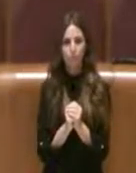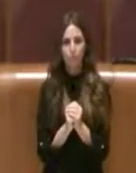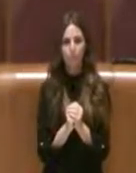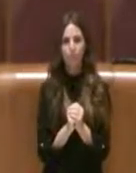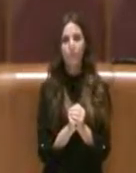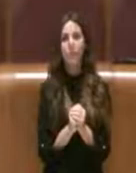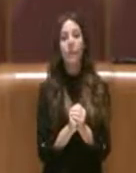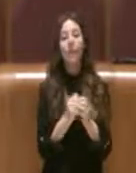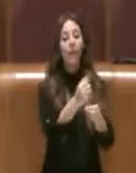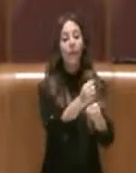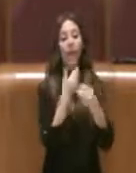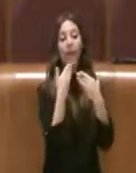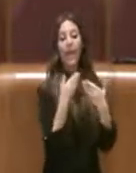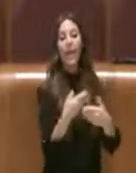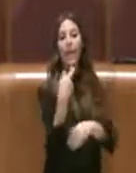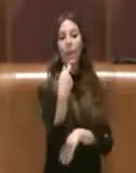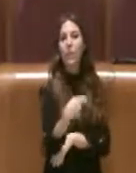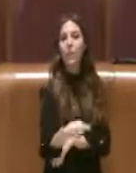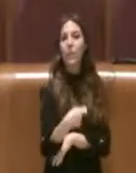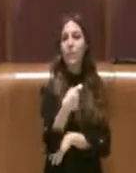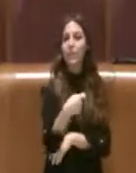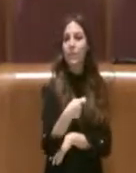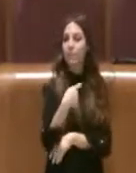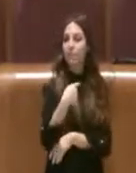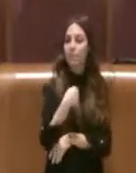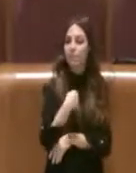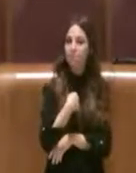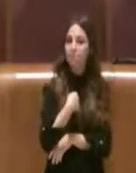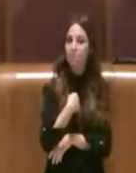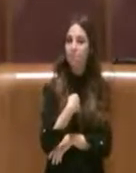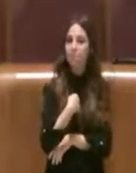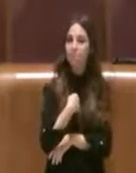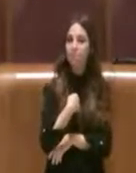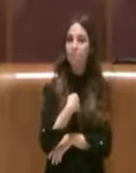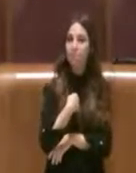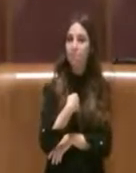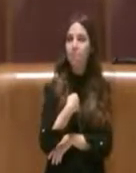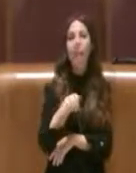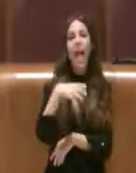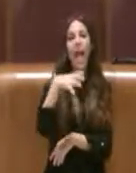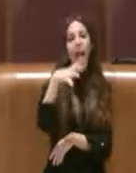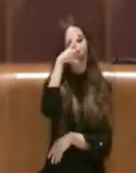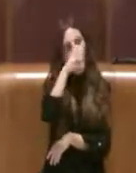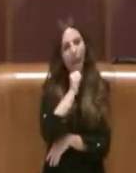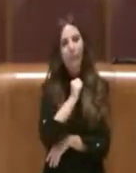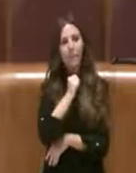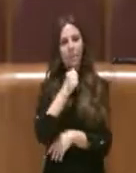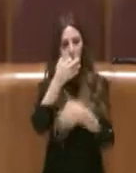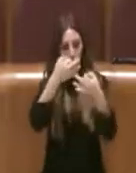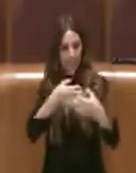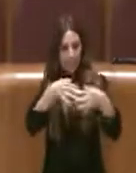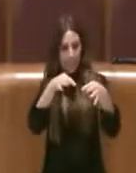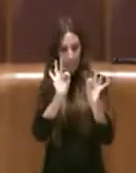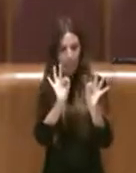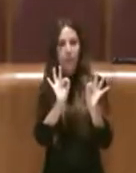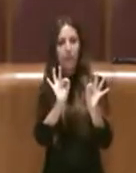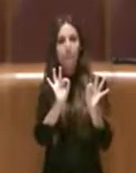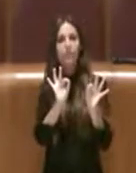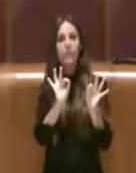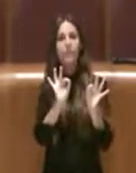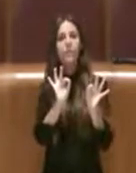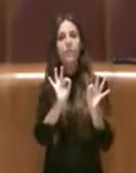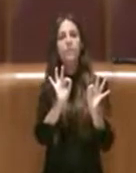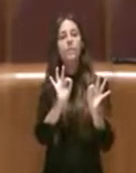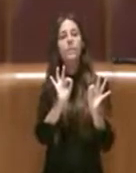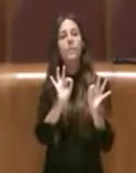Grazie Presidente, comprendo il senso della presentazione di questa sospensiva, però come diceva il